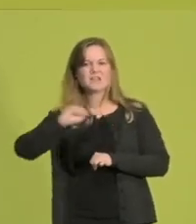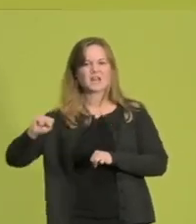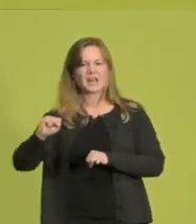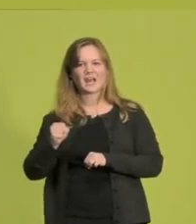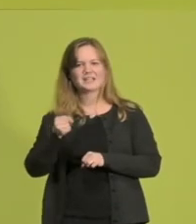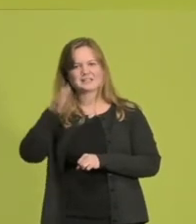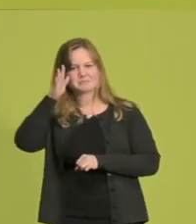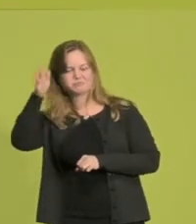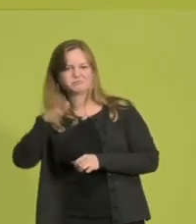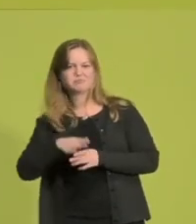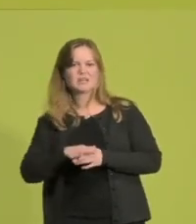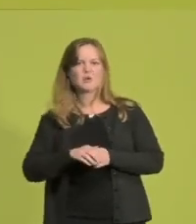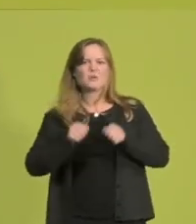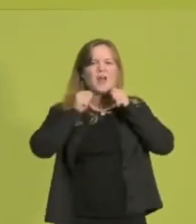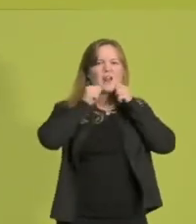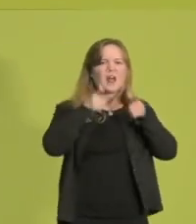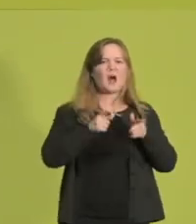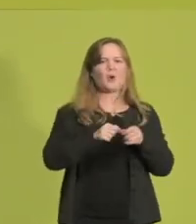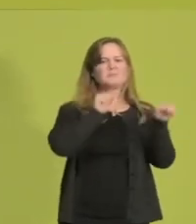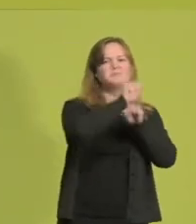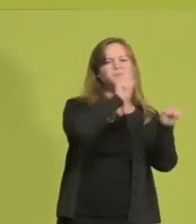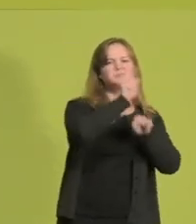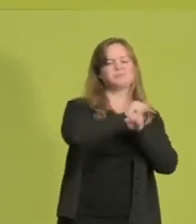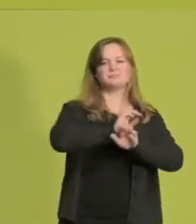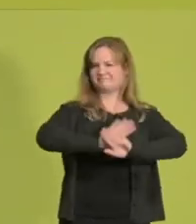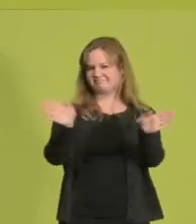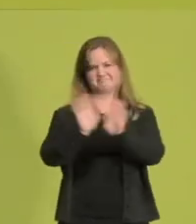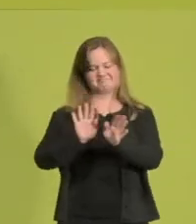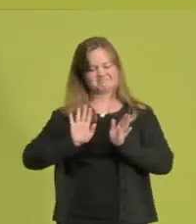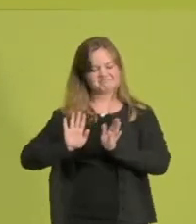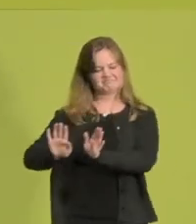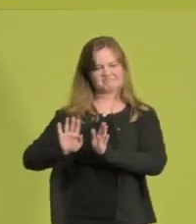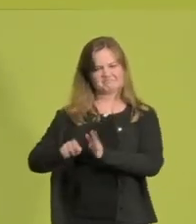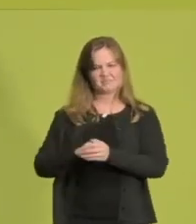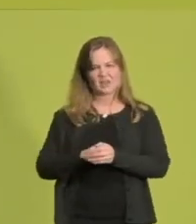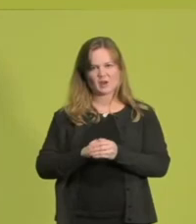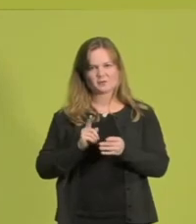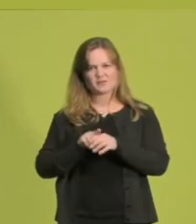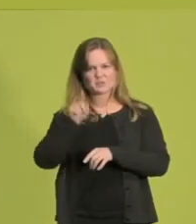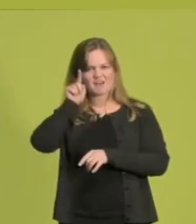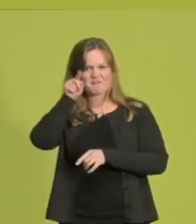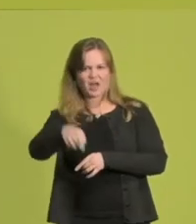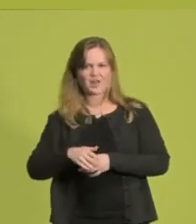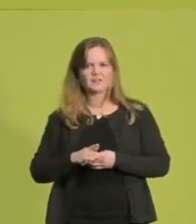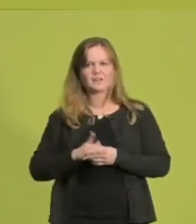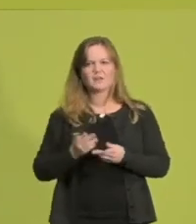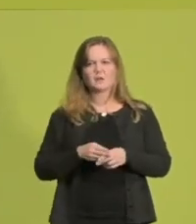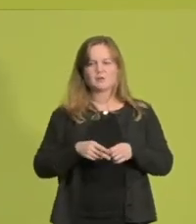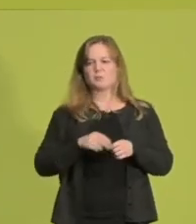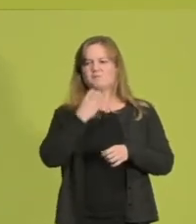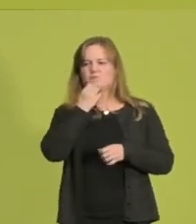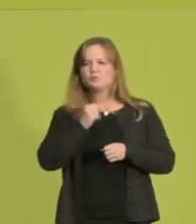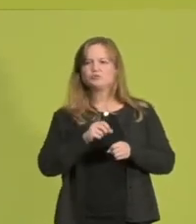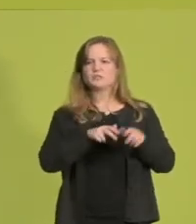nicht von wenigen lauten Schreihelsen, nicht von denen, die Feinde unseres Grundgesetzes und unseres Rechtsstaates